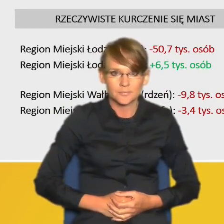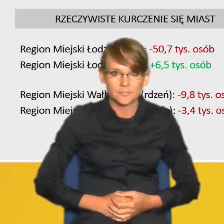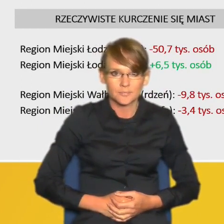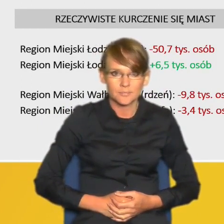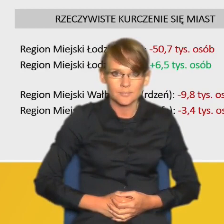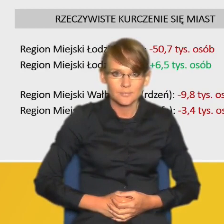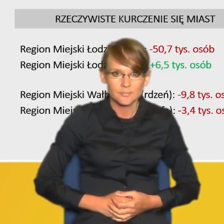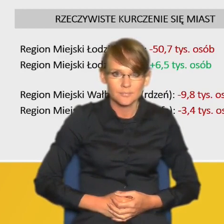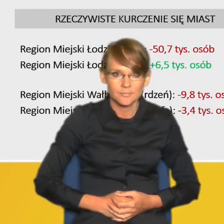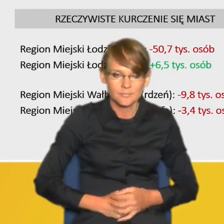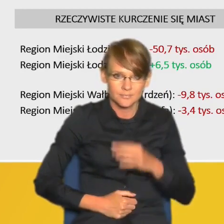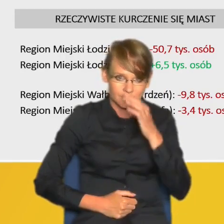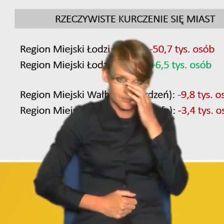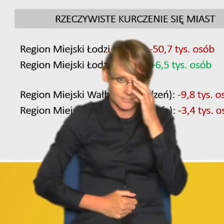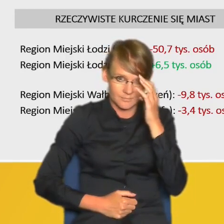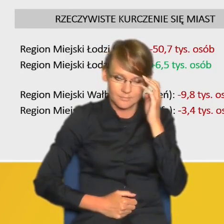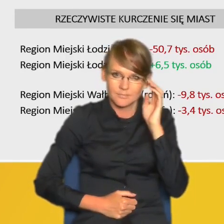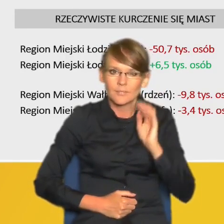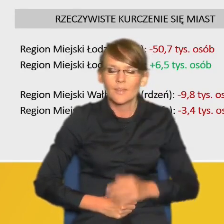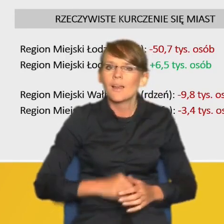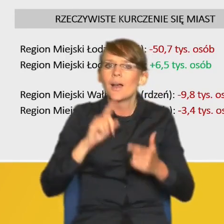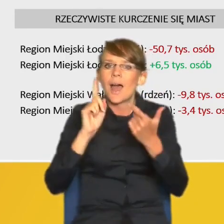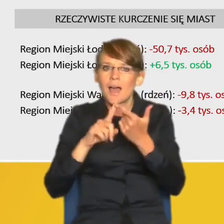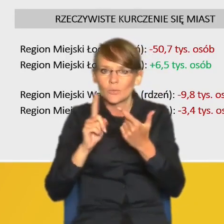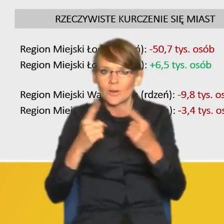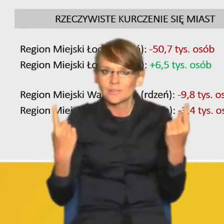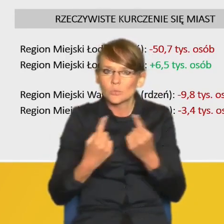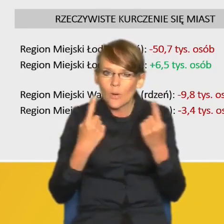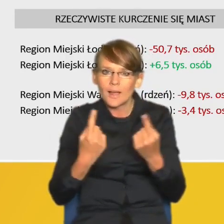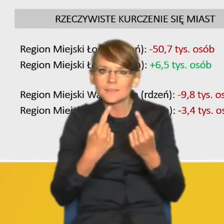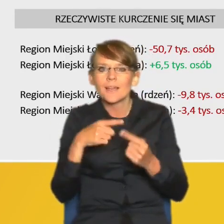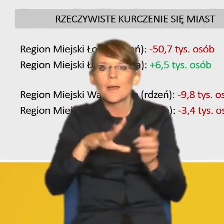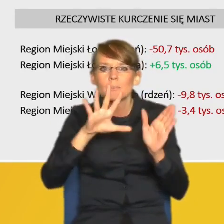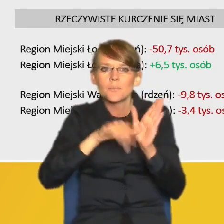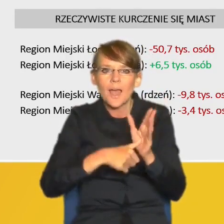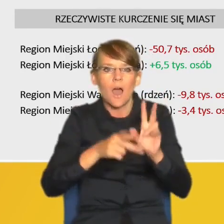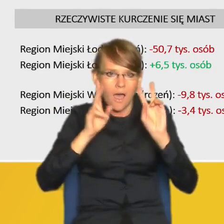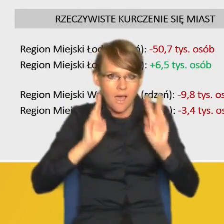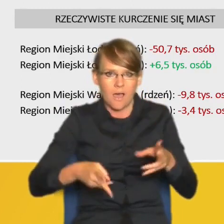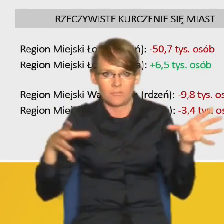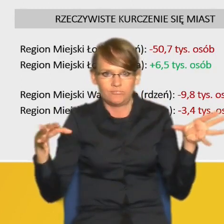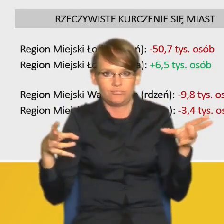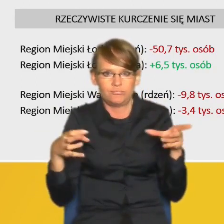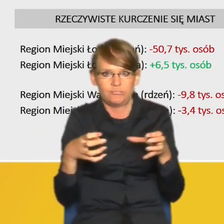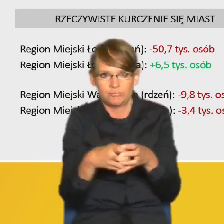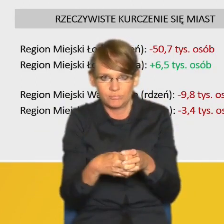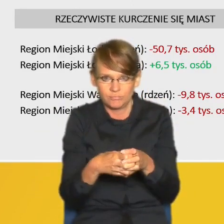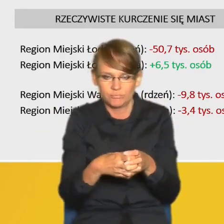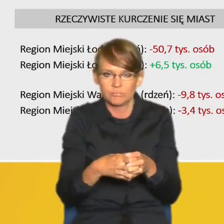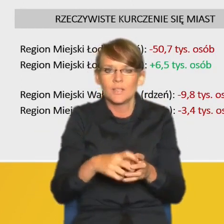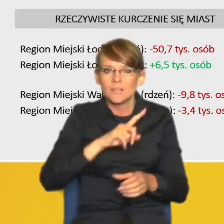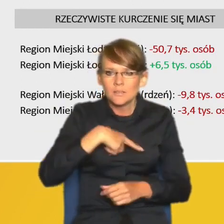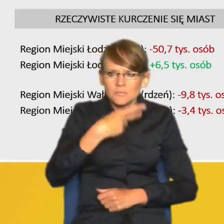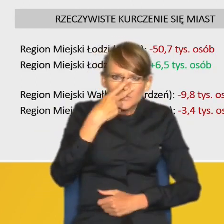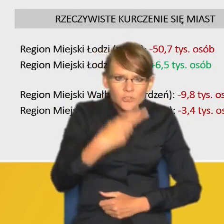Drugim ujęciem jest kurczenie rzeczywiste, w rezultacie którego obserwujemy kurczenie, czy